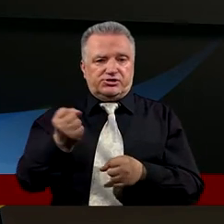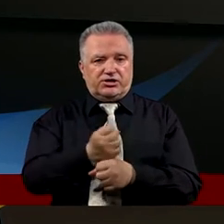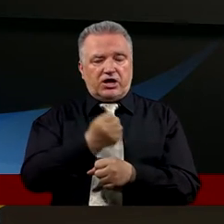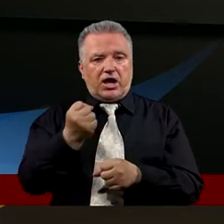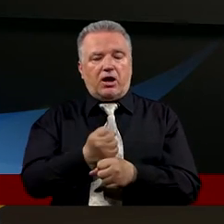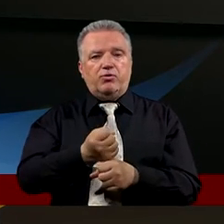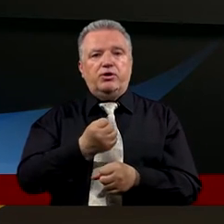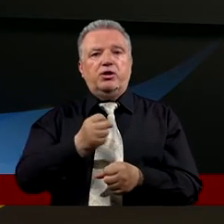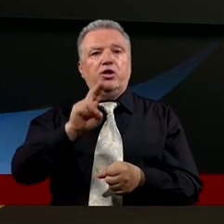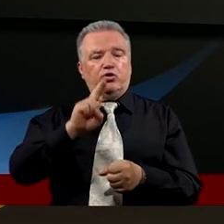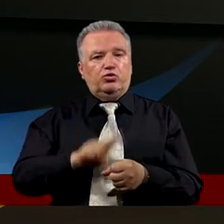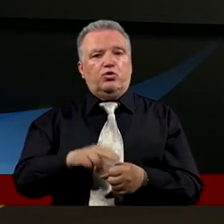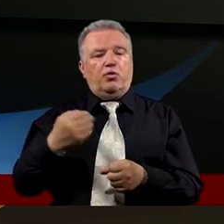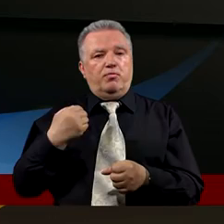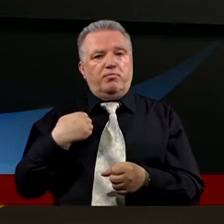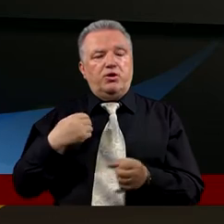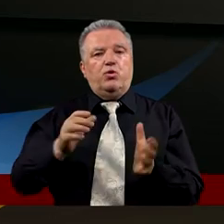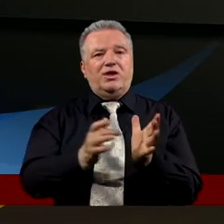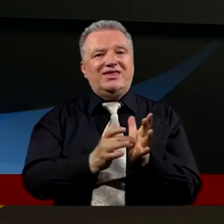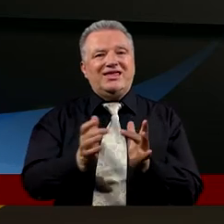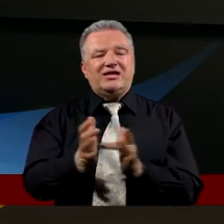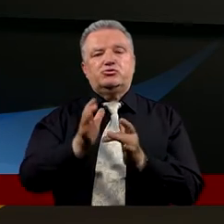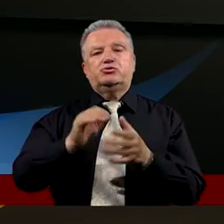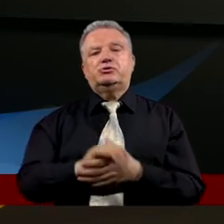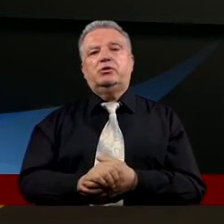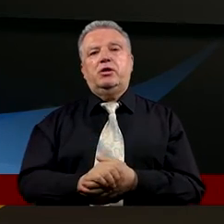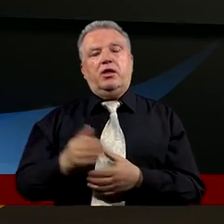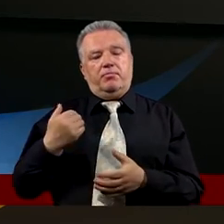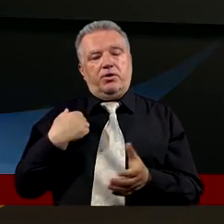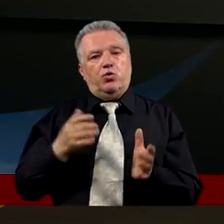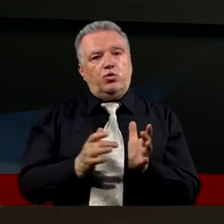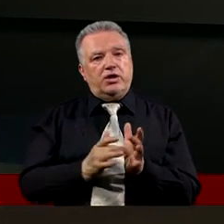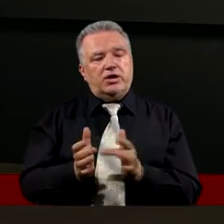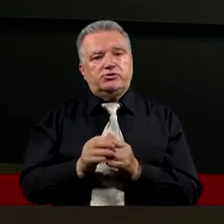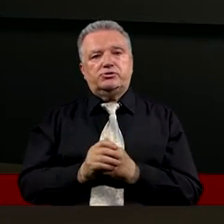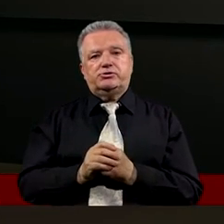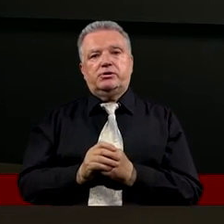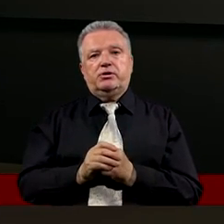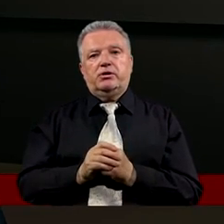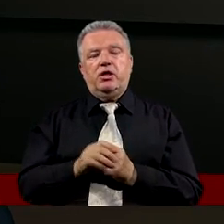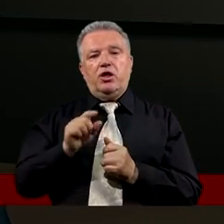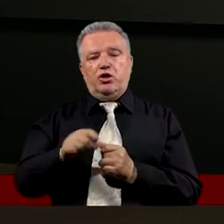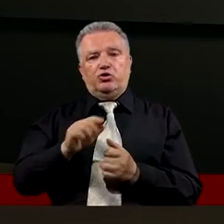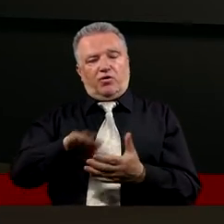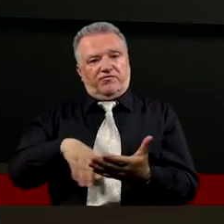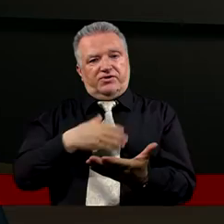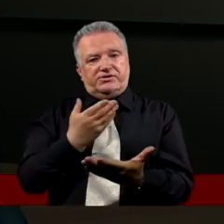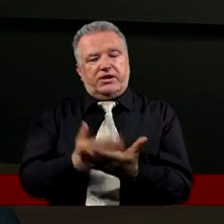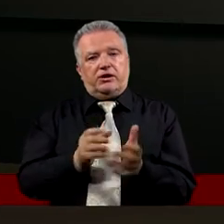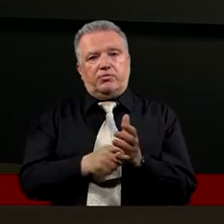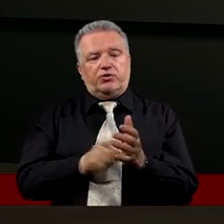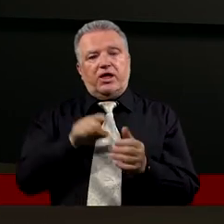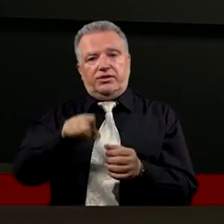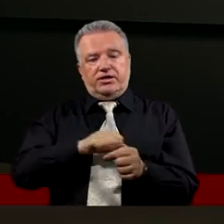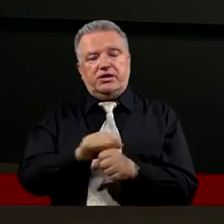A skałą tą był Chrystus Był Chrystus Także to wyznanie Piotra